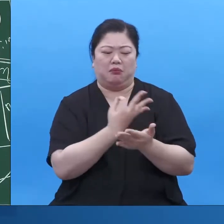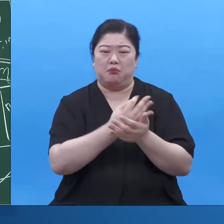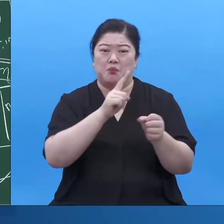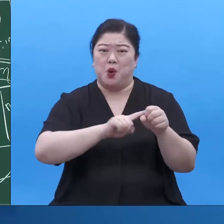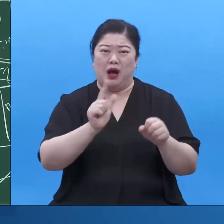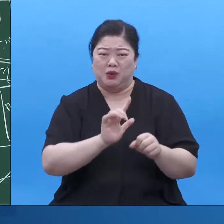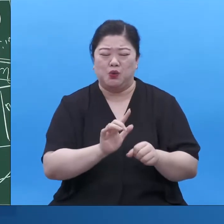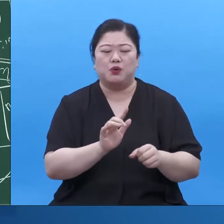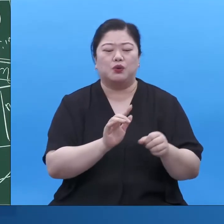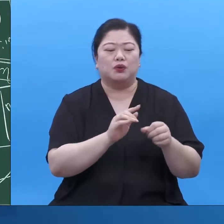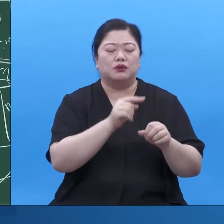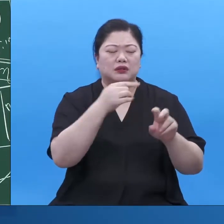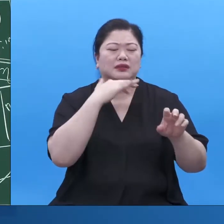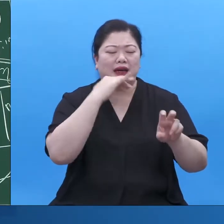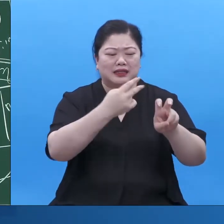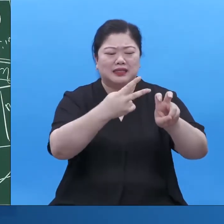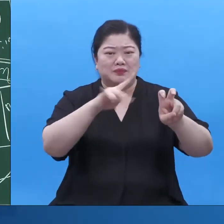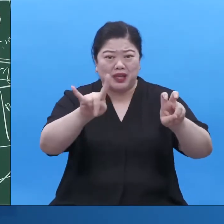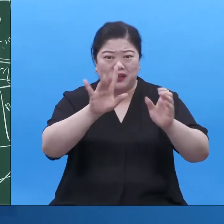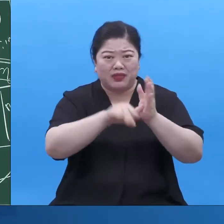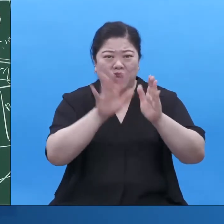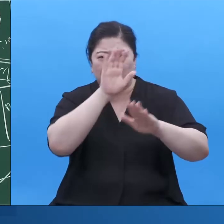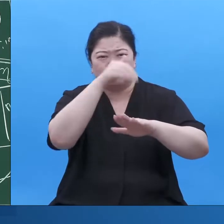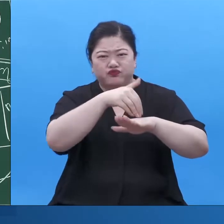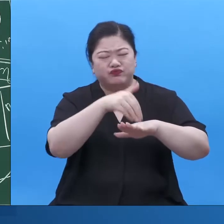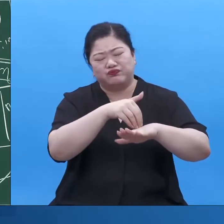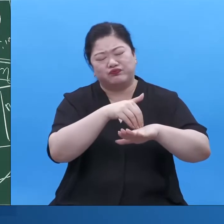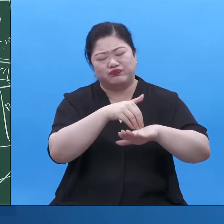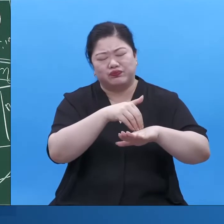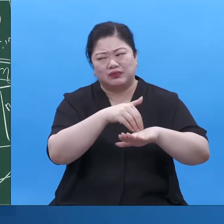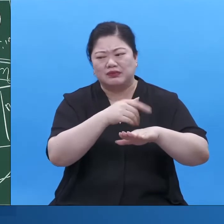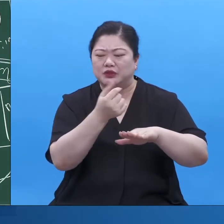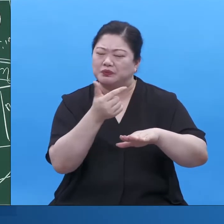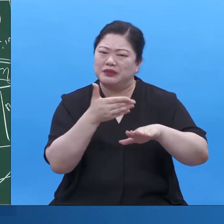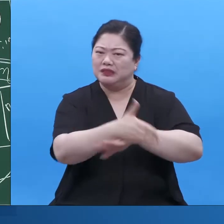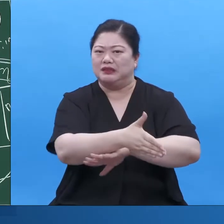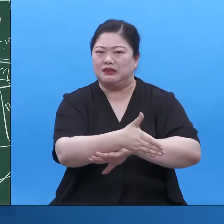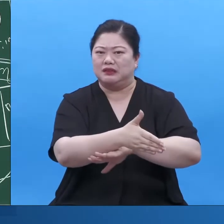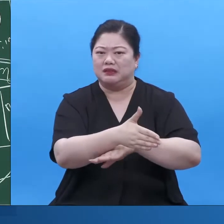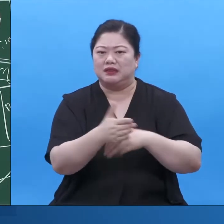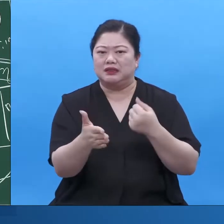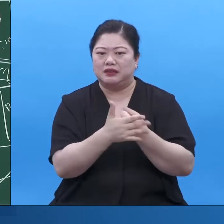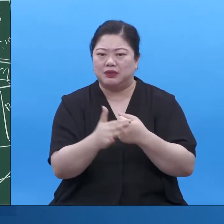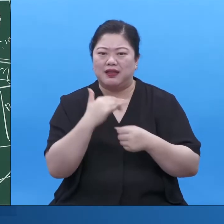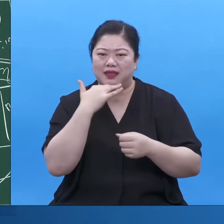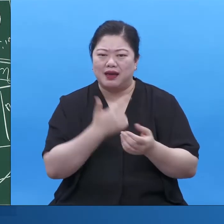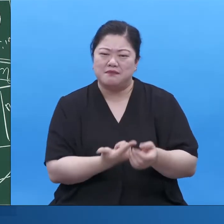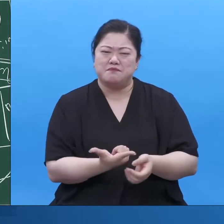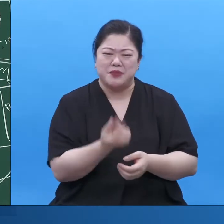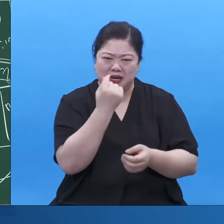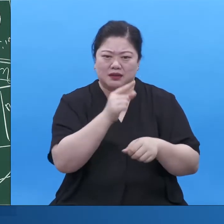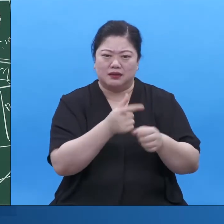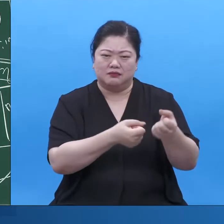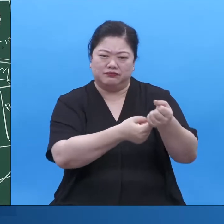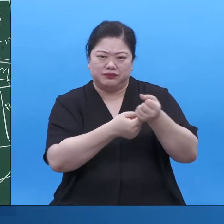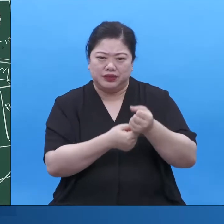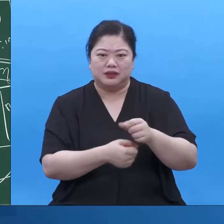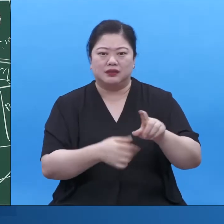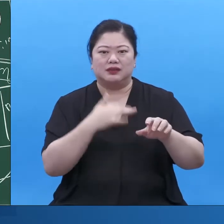잘 한 거죠 그게 제 창조 능력입니다 그 사람이 만든 것이